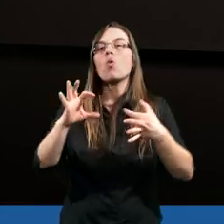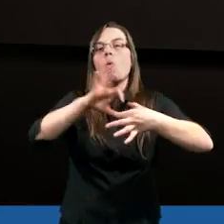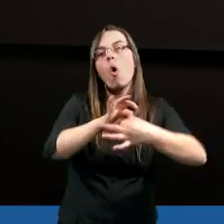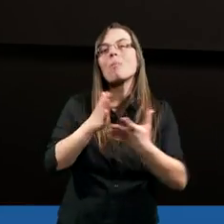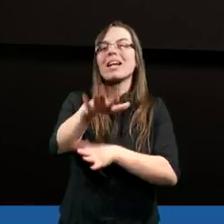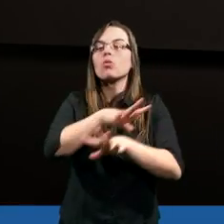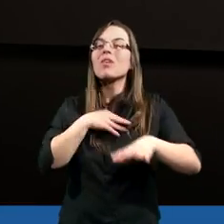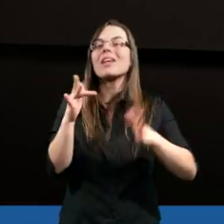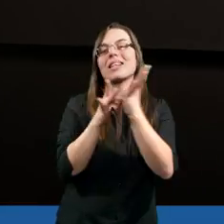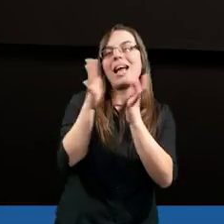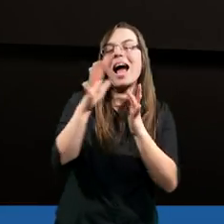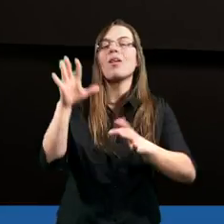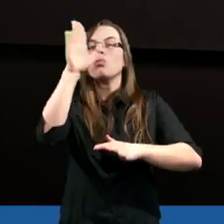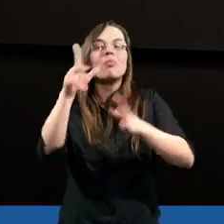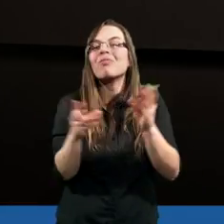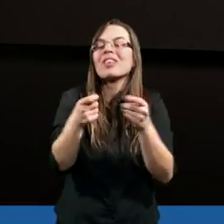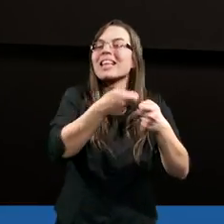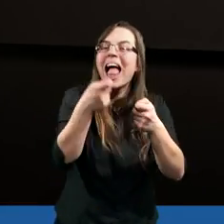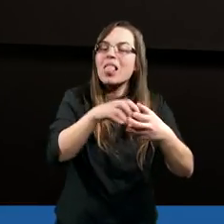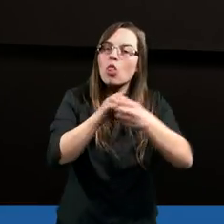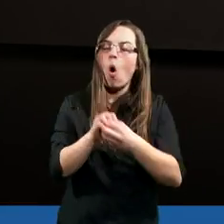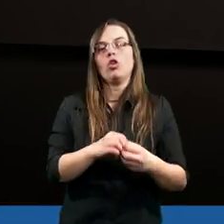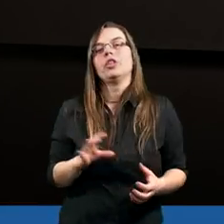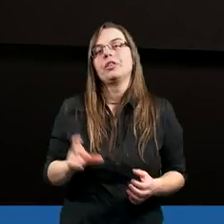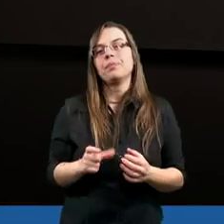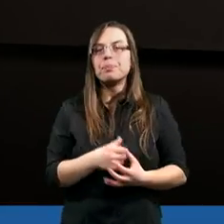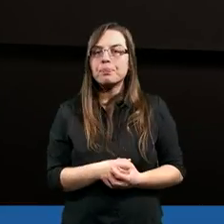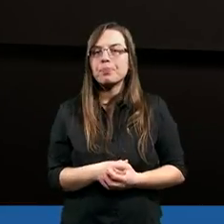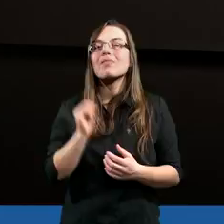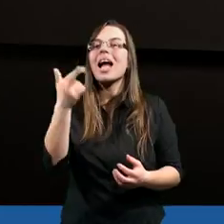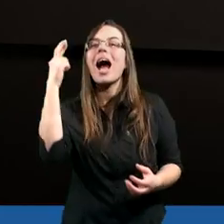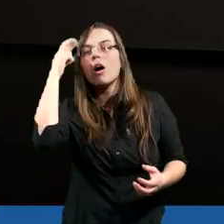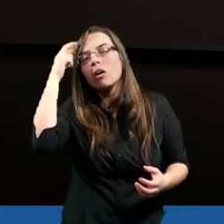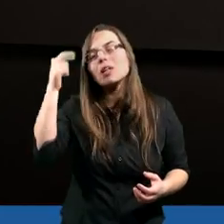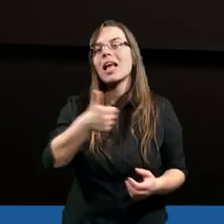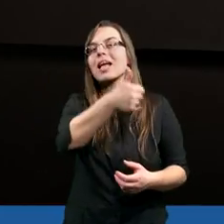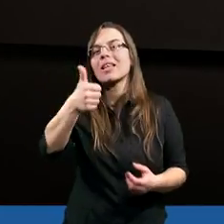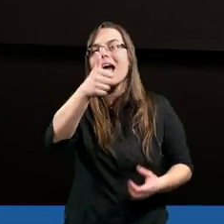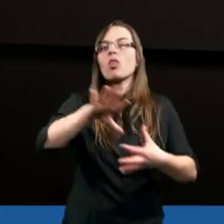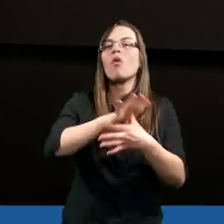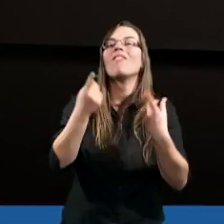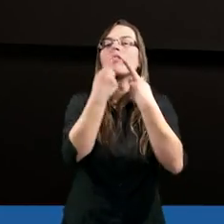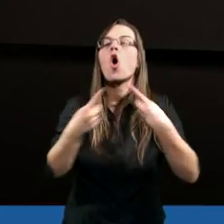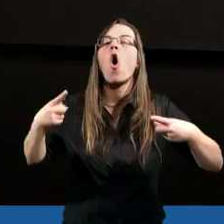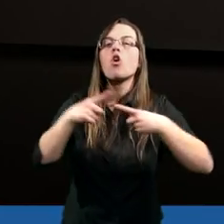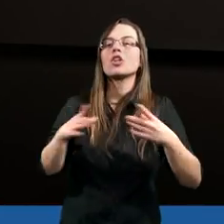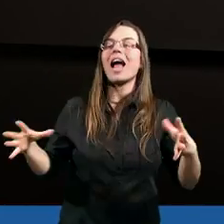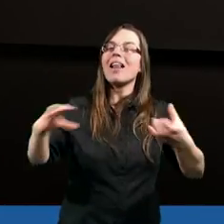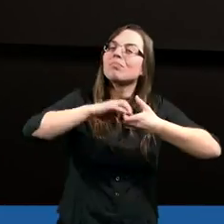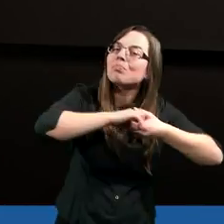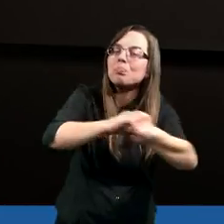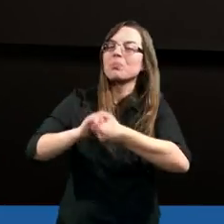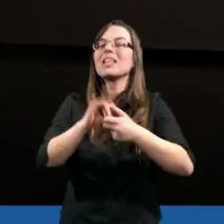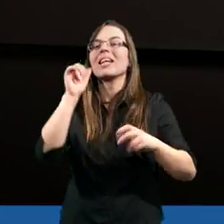łączone przez Ducha Świętego i tworzy jedność. Co to jest jedność? Jak rozumiecie, jedność w Kościele, takie hasło,